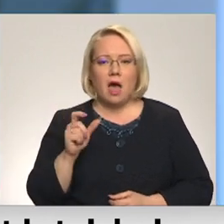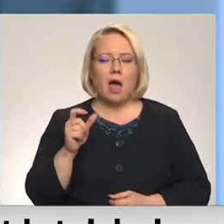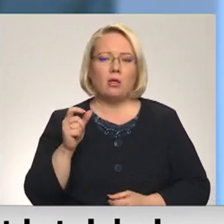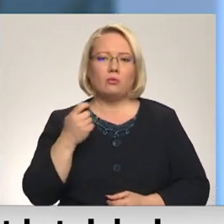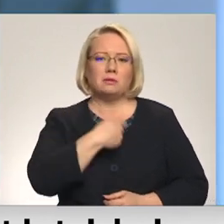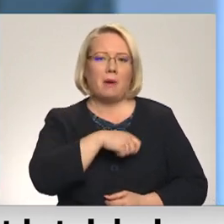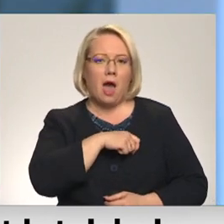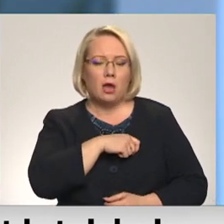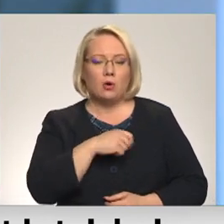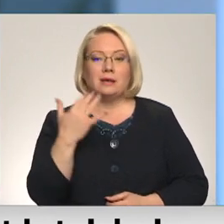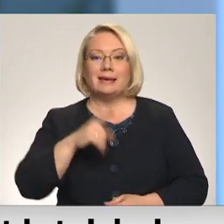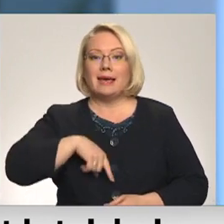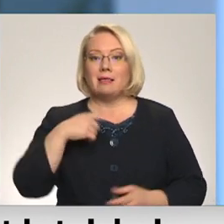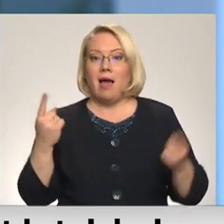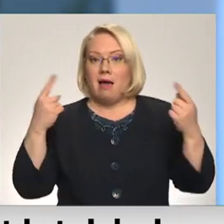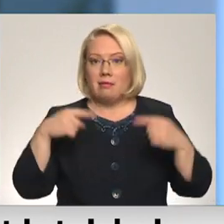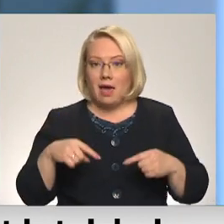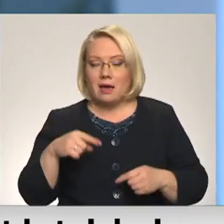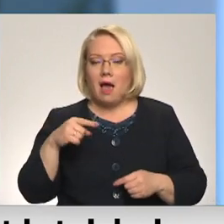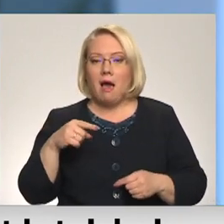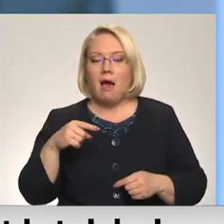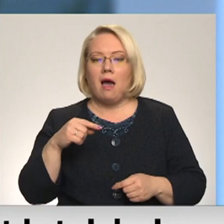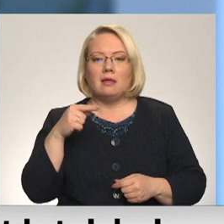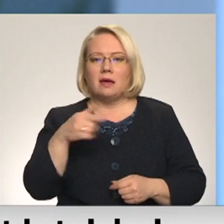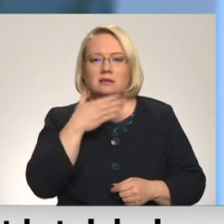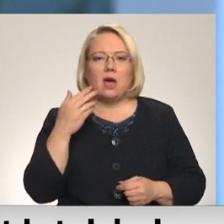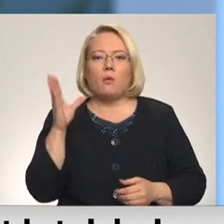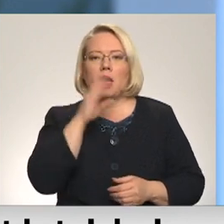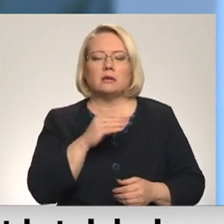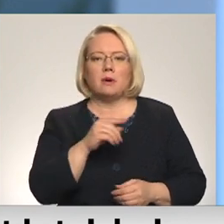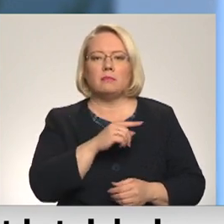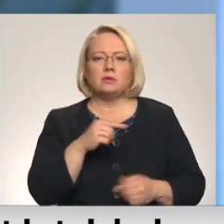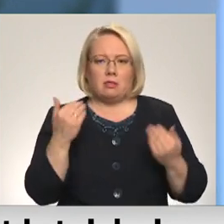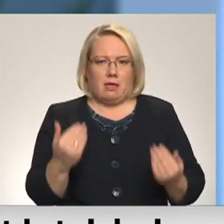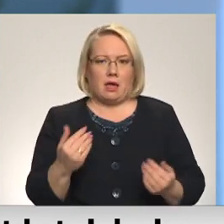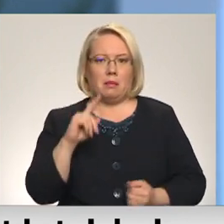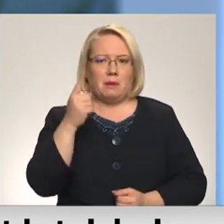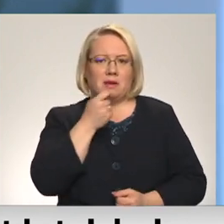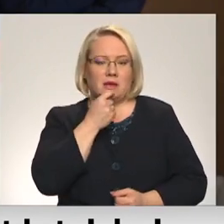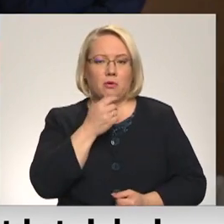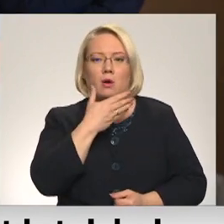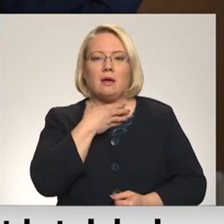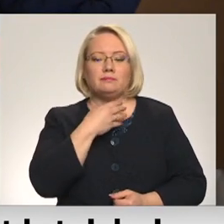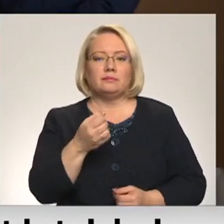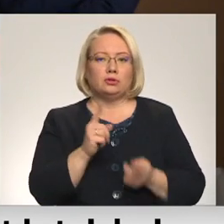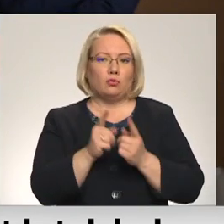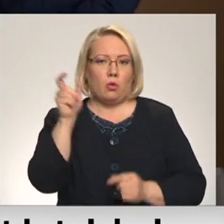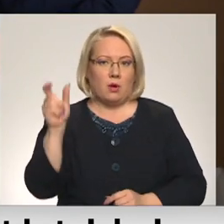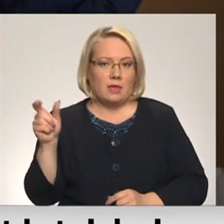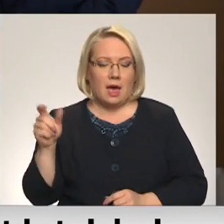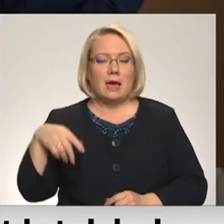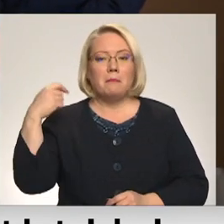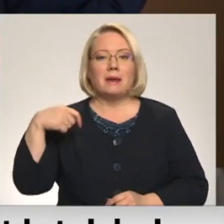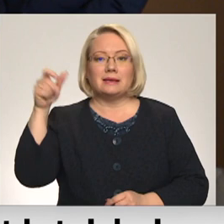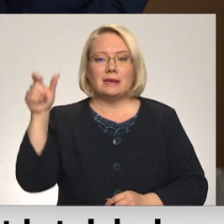Cik ilgā laikā tas, es domāju, nav iespējams uz šī gada, 1. septembrī, jo mums nav vienkārši to skolotāji. Prezidentu vērtējumā